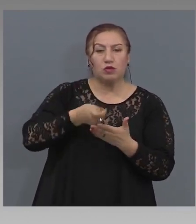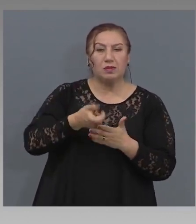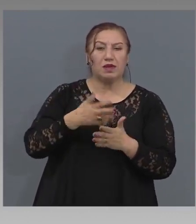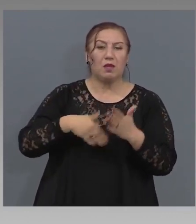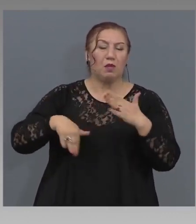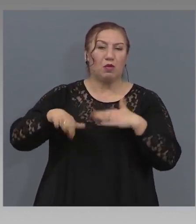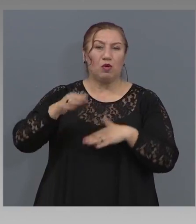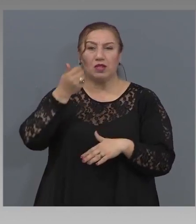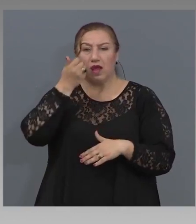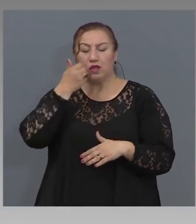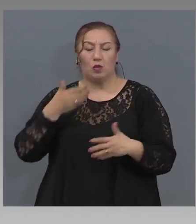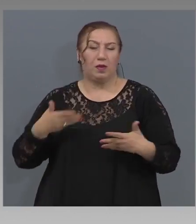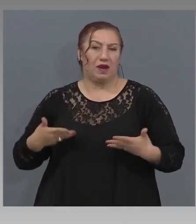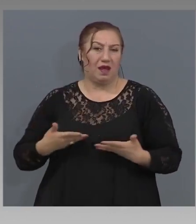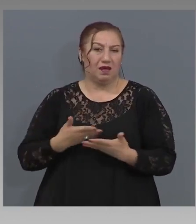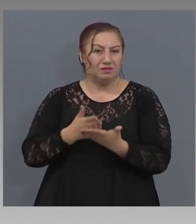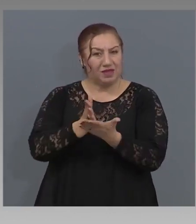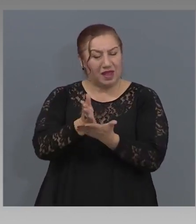защото това е изключително важно.